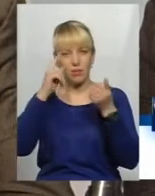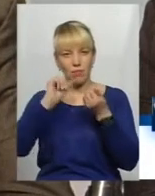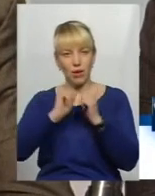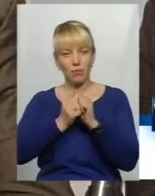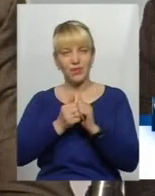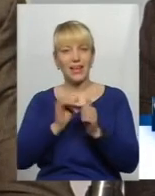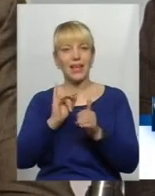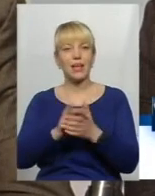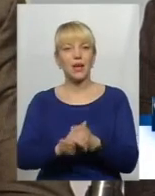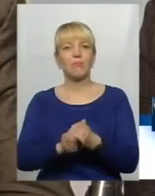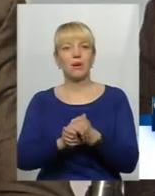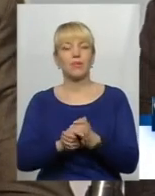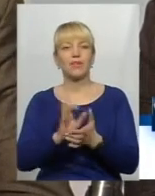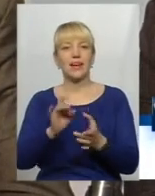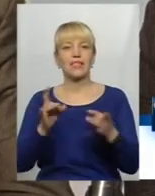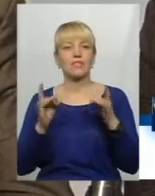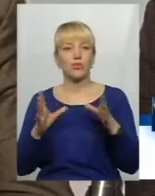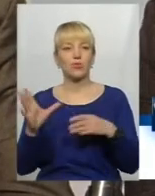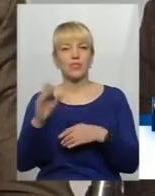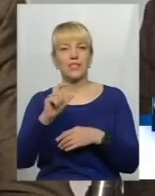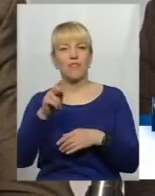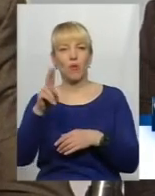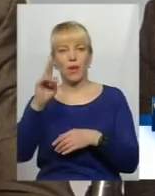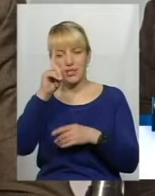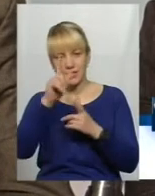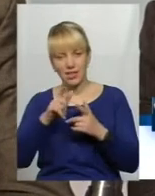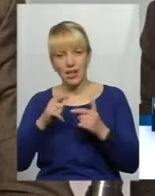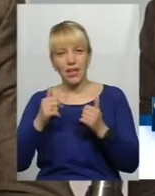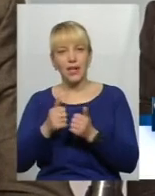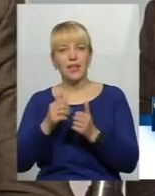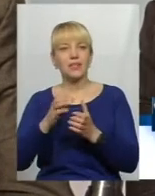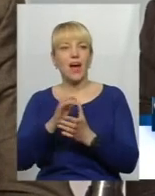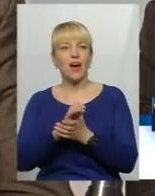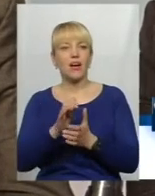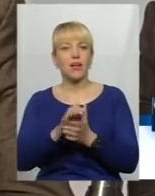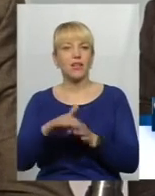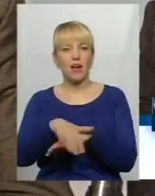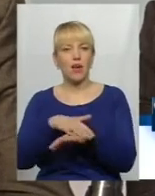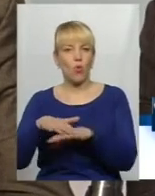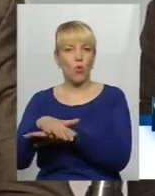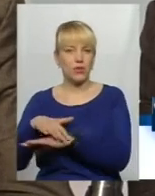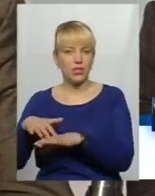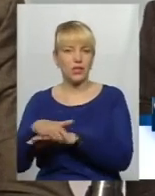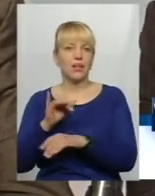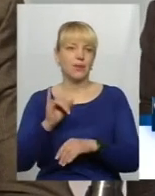примирення. Так, як святкую всі європейські народи, закінчення Другої світової війни, тому що, власне, 8-го і було підписано капітуляцію.